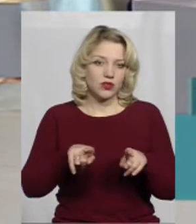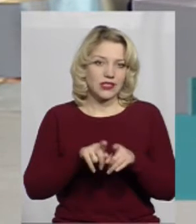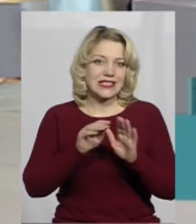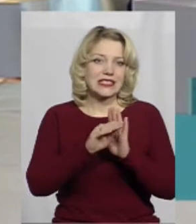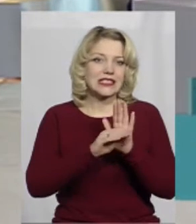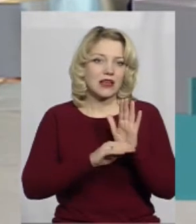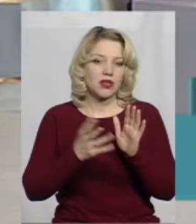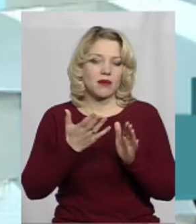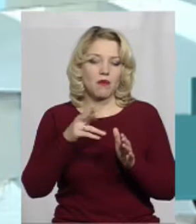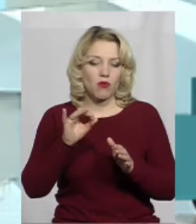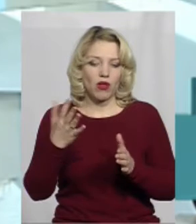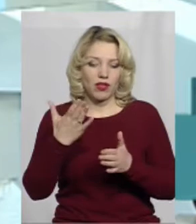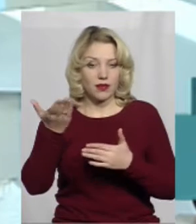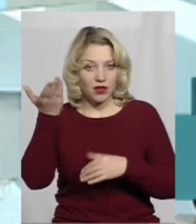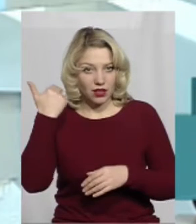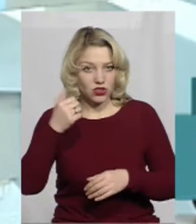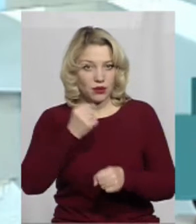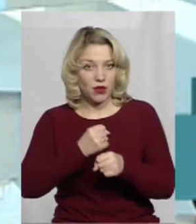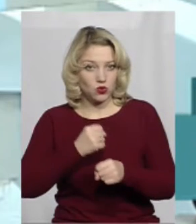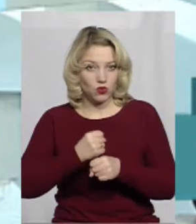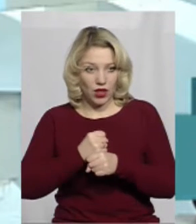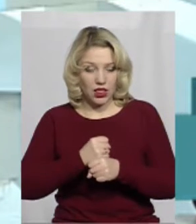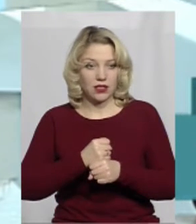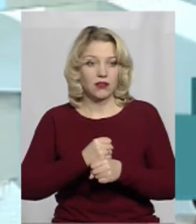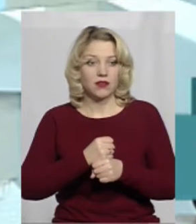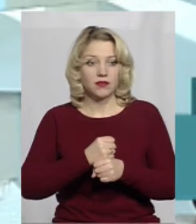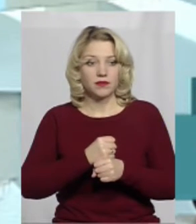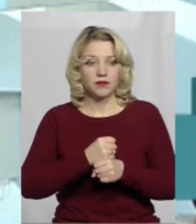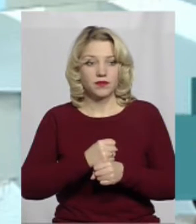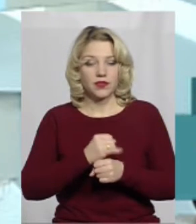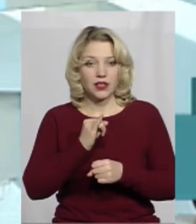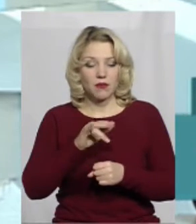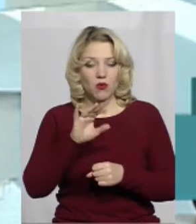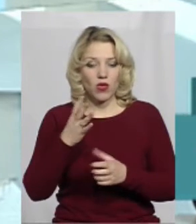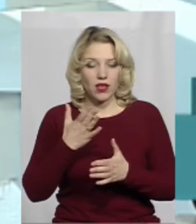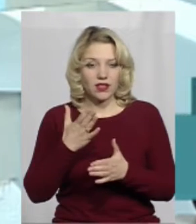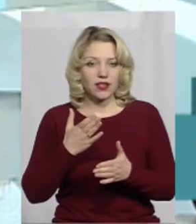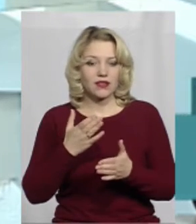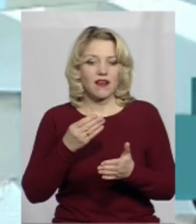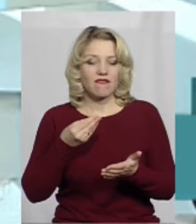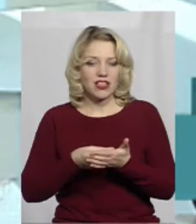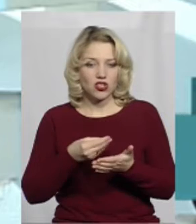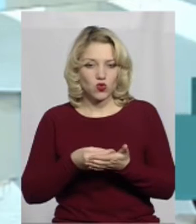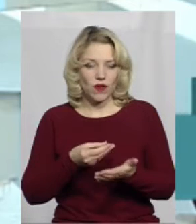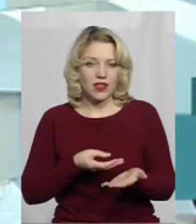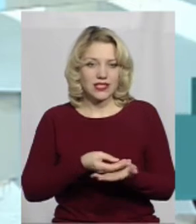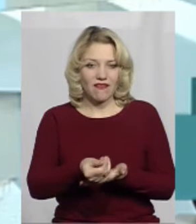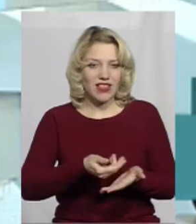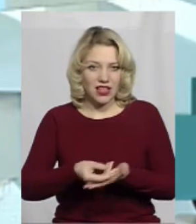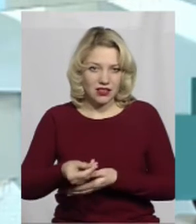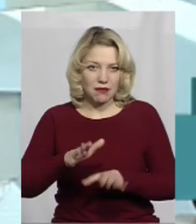по якій ми працюємо і працювали раніше, відповідно, по якій фінансувалися видатки місцевих бюджетів